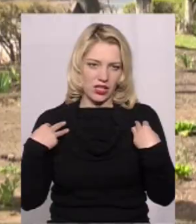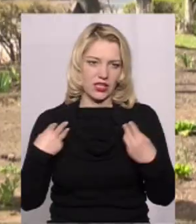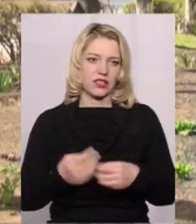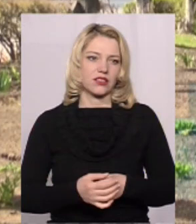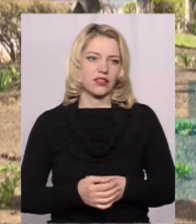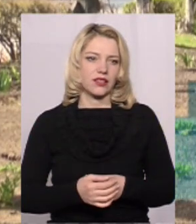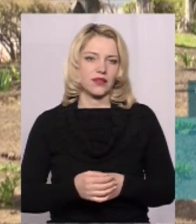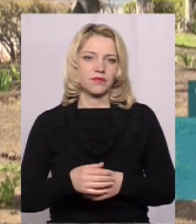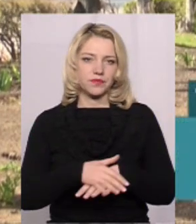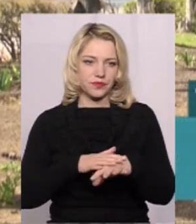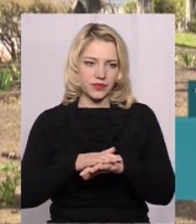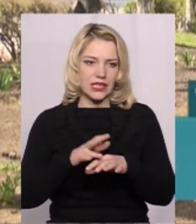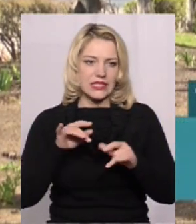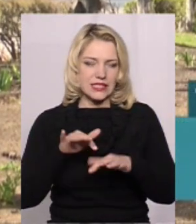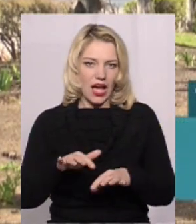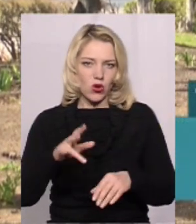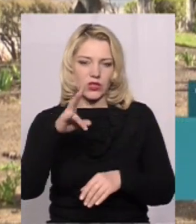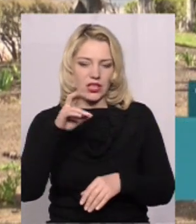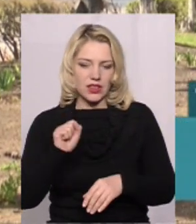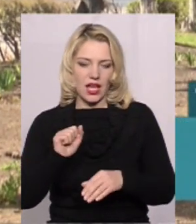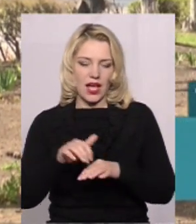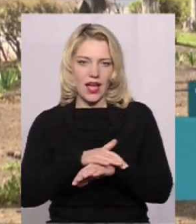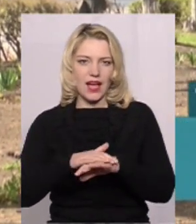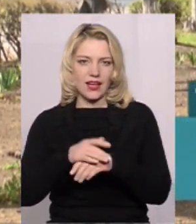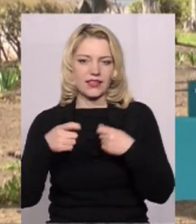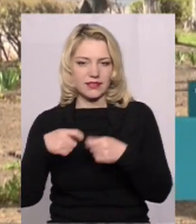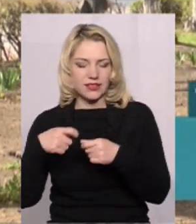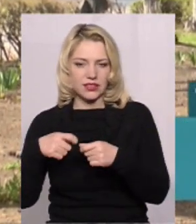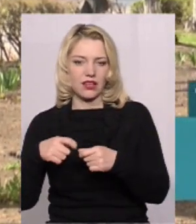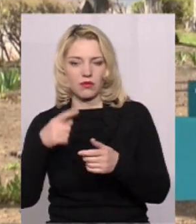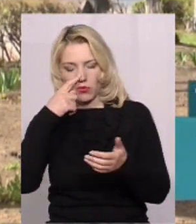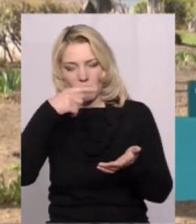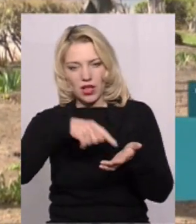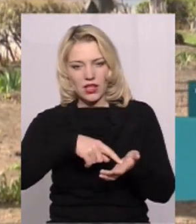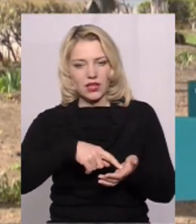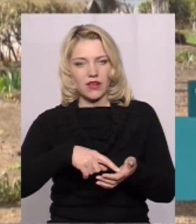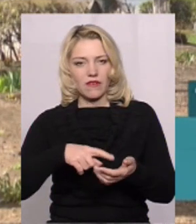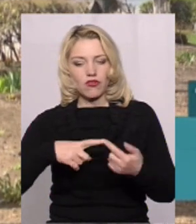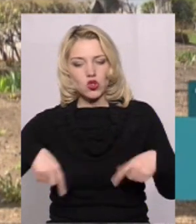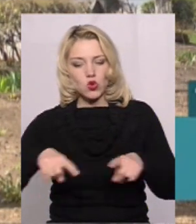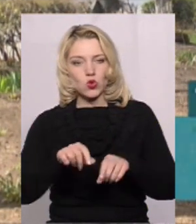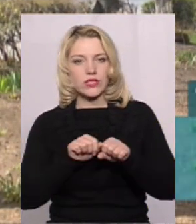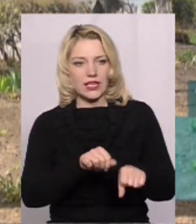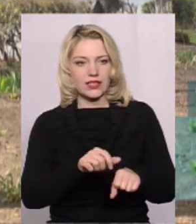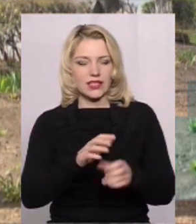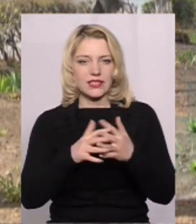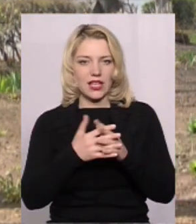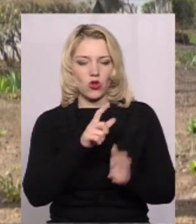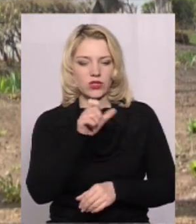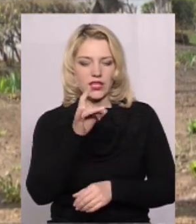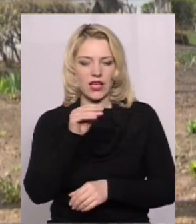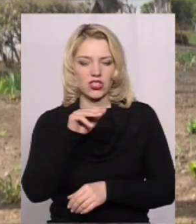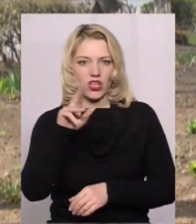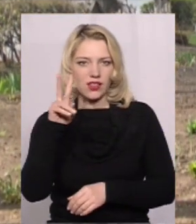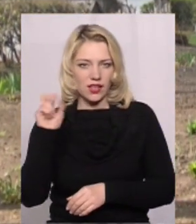Садовюк Заходи на ринках попали в зону захисту ринок в селі Зарічанка і в